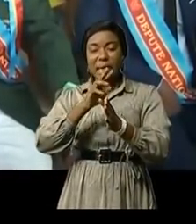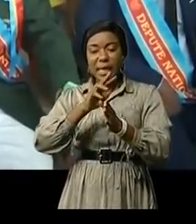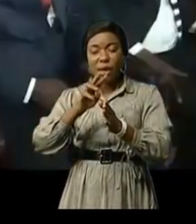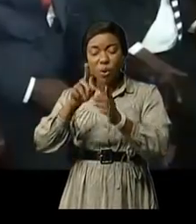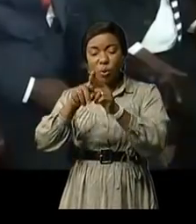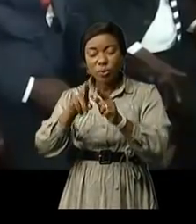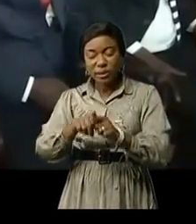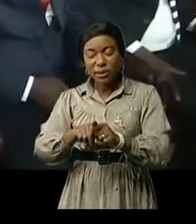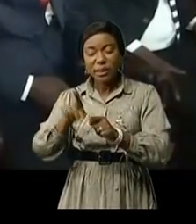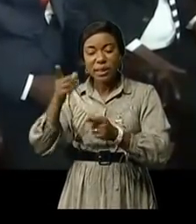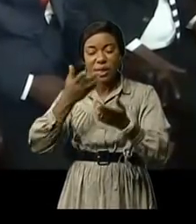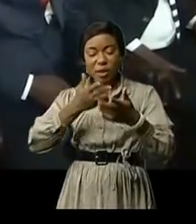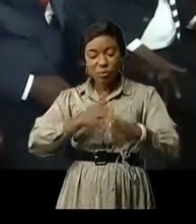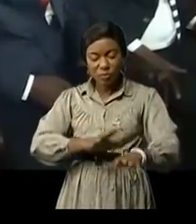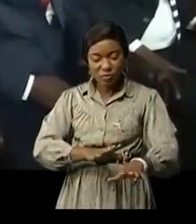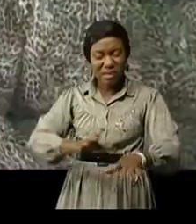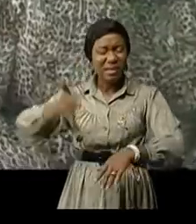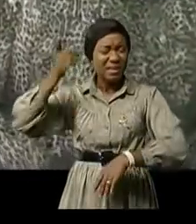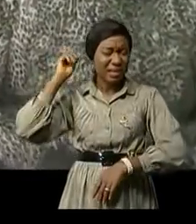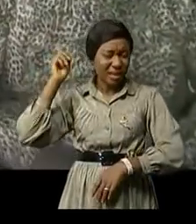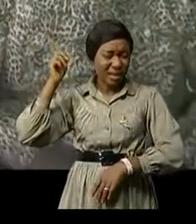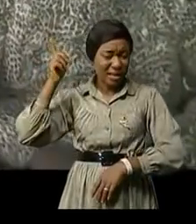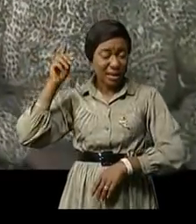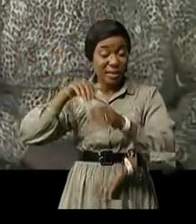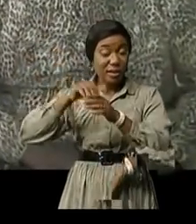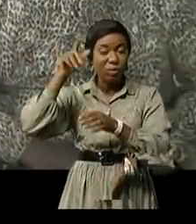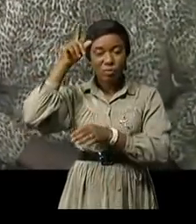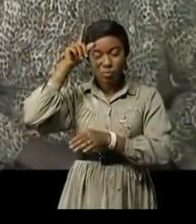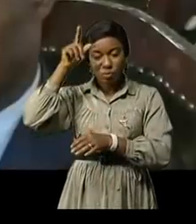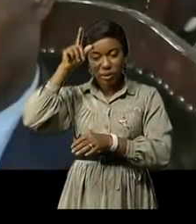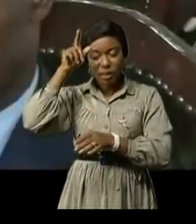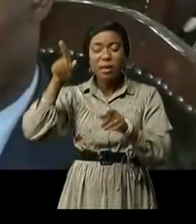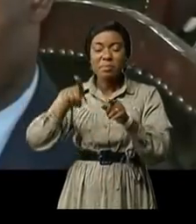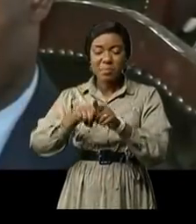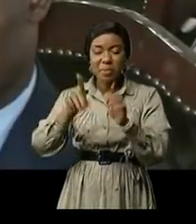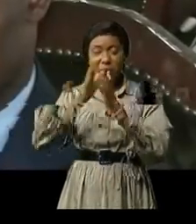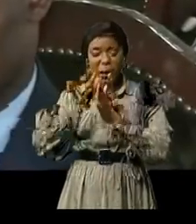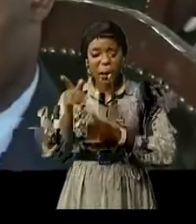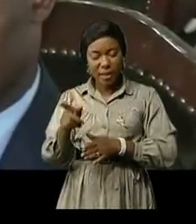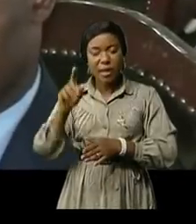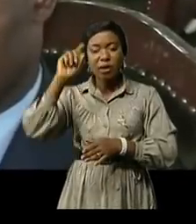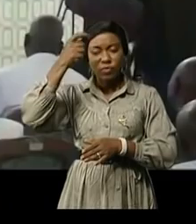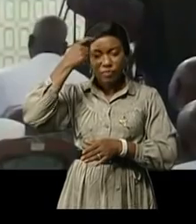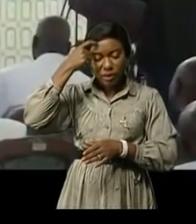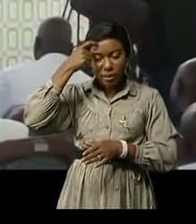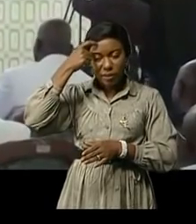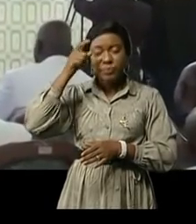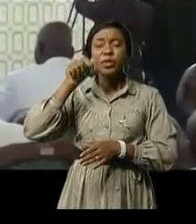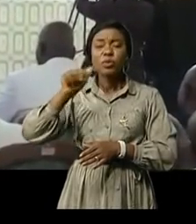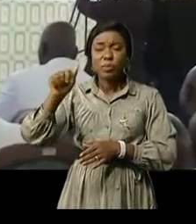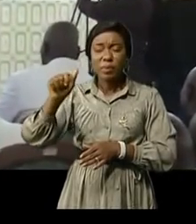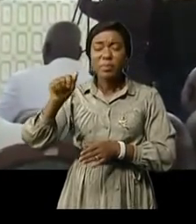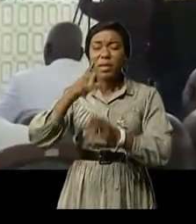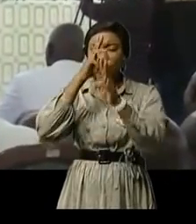Kassapa à Elisabethville l'actuel Lumumbashi Au cours de ces mêmes cultes le gouverneur Adi Therim Jistel Mbamakoso a été